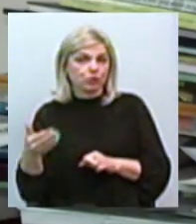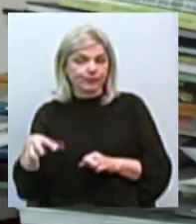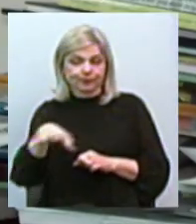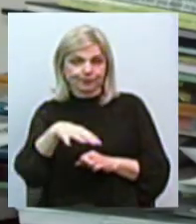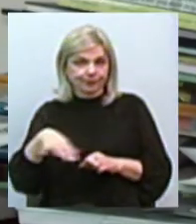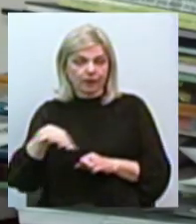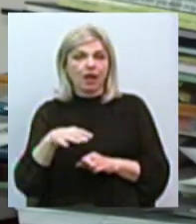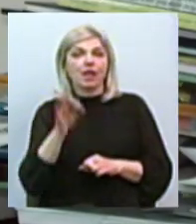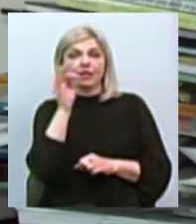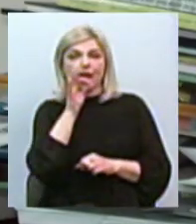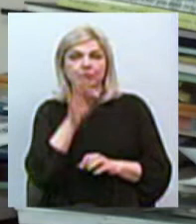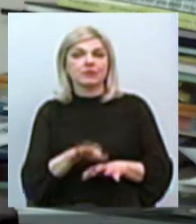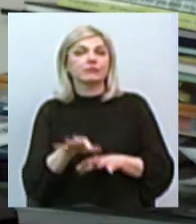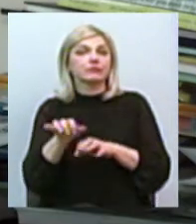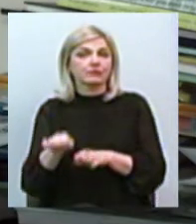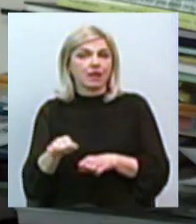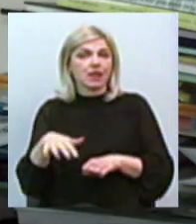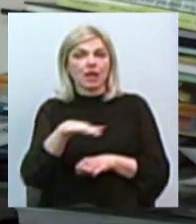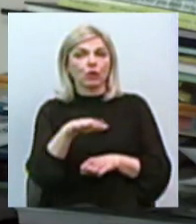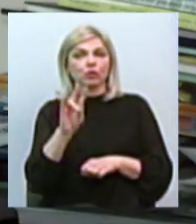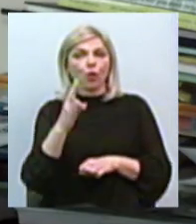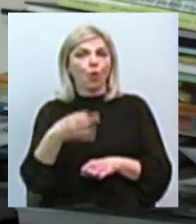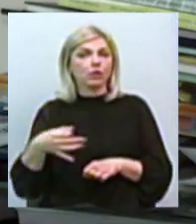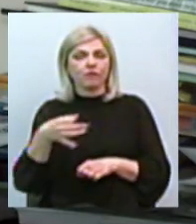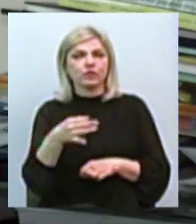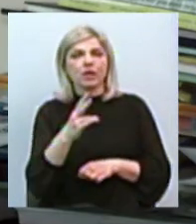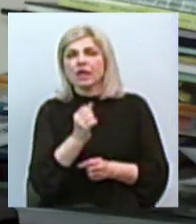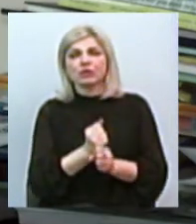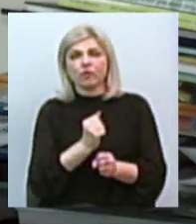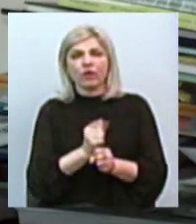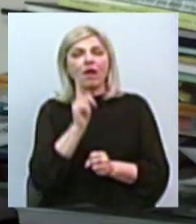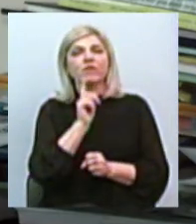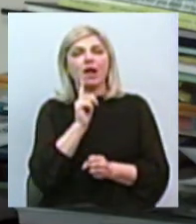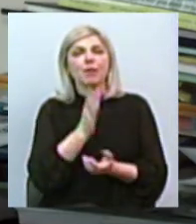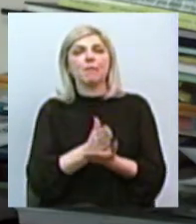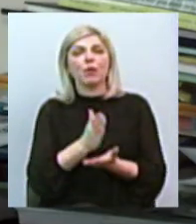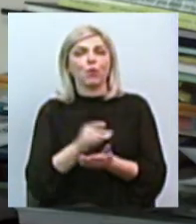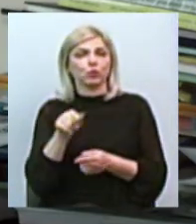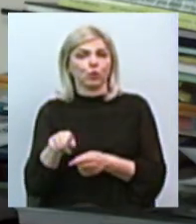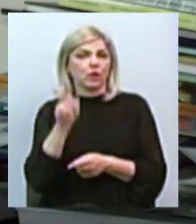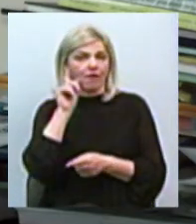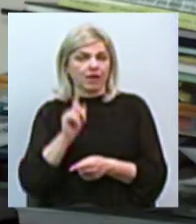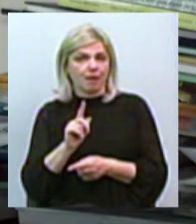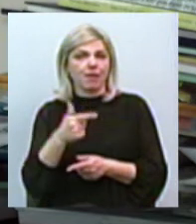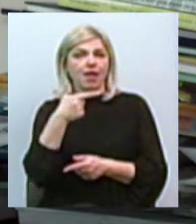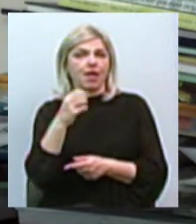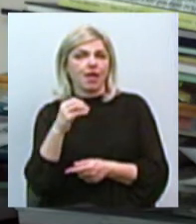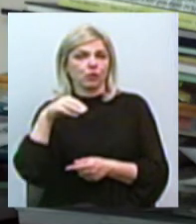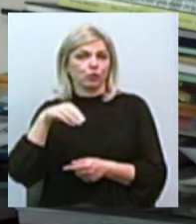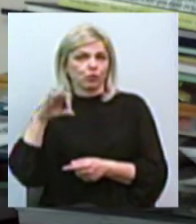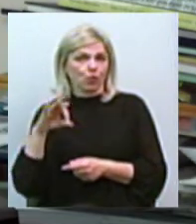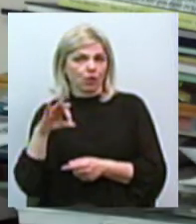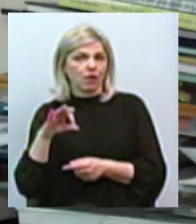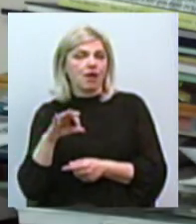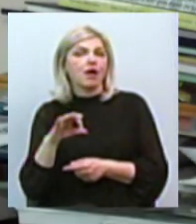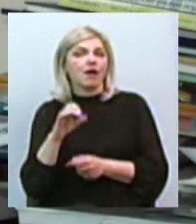на територію Миколаївщини, не створювали тут місць тимчасового перебування євреїв, тобто гетто. Як це